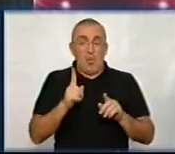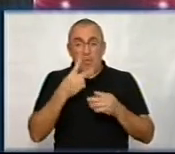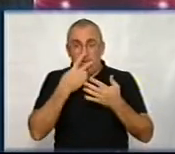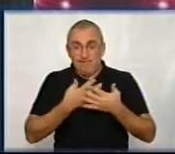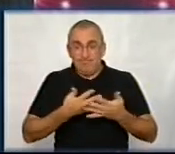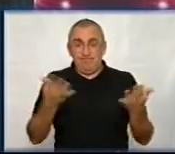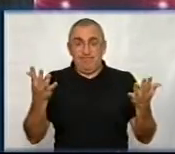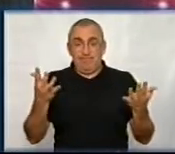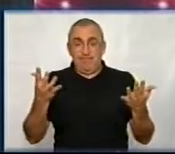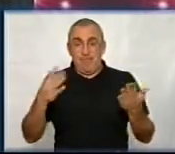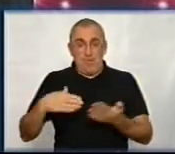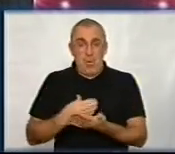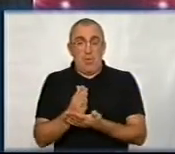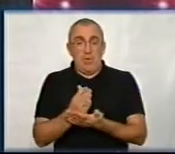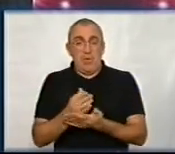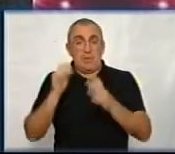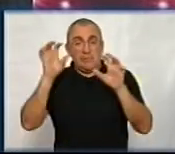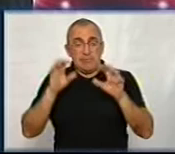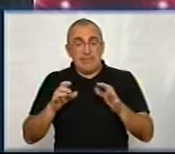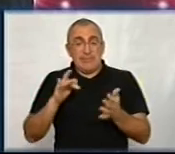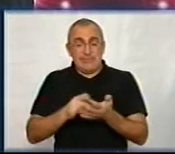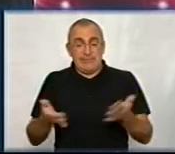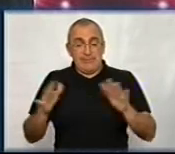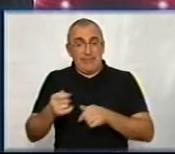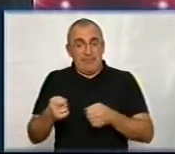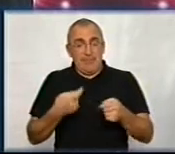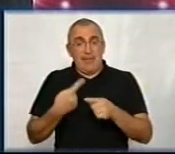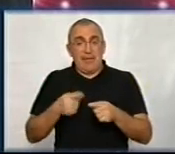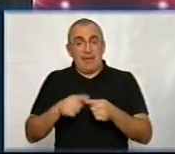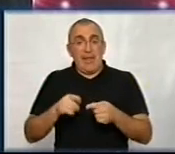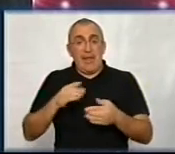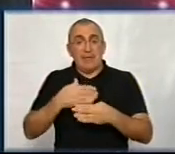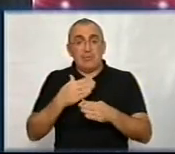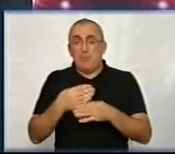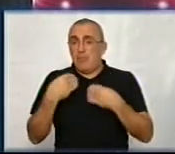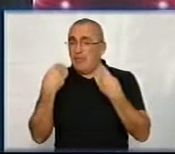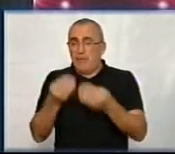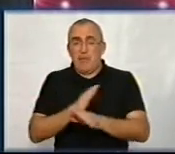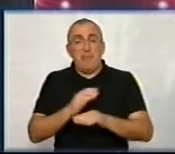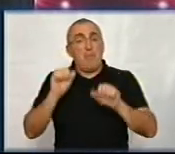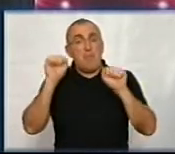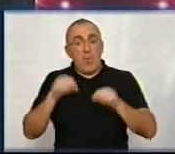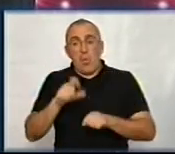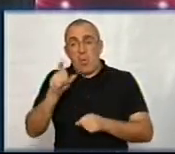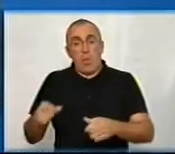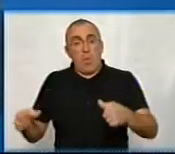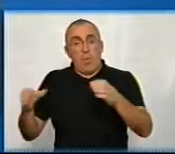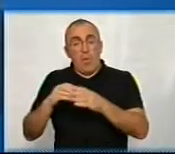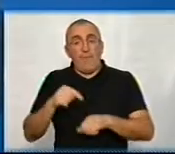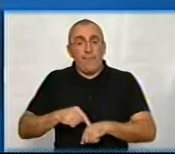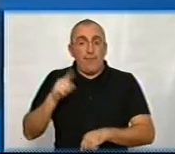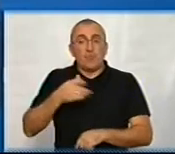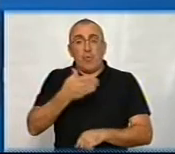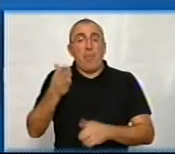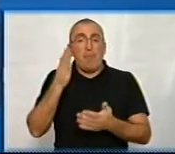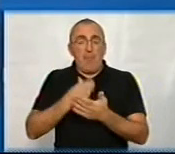цієї тіні політику, сам закон про децентралізацію, він цього інструменту прямого не дав. Він лише дав можливість громадам відчути, що